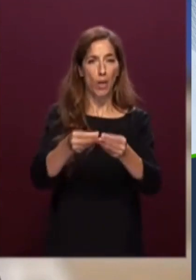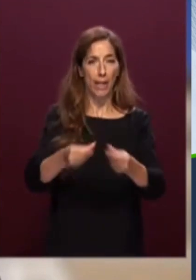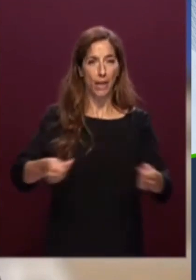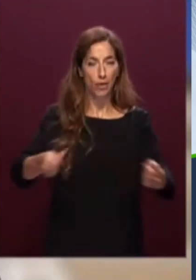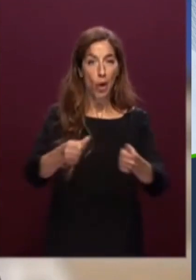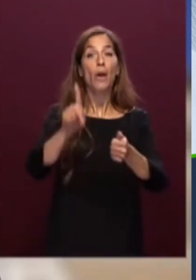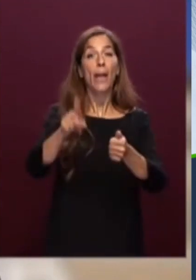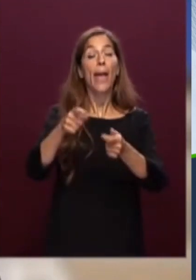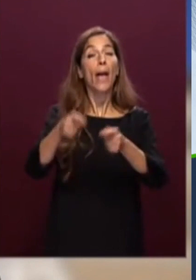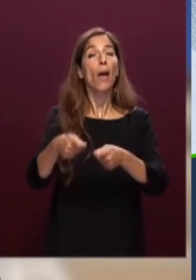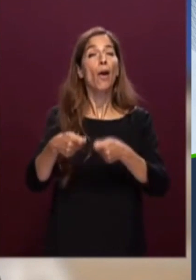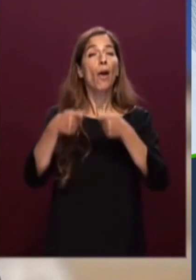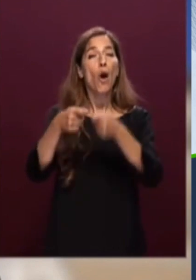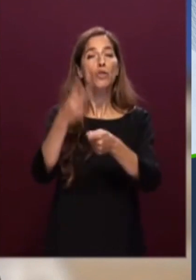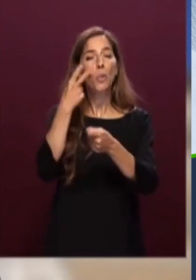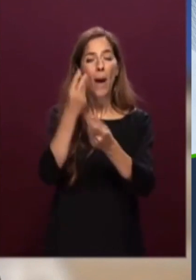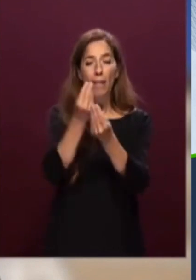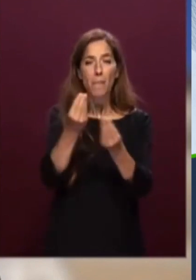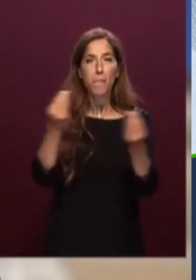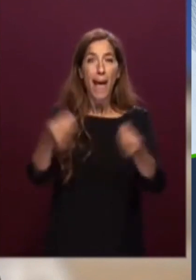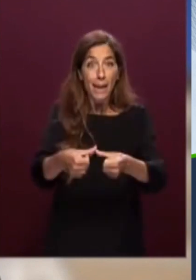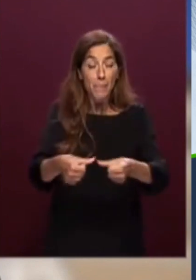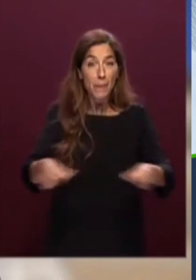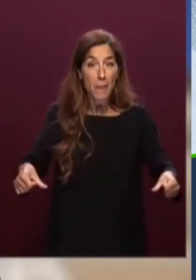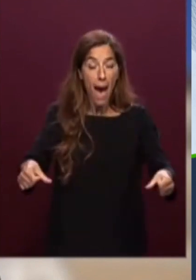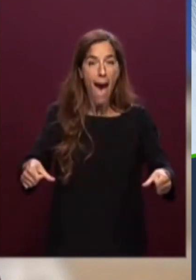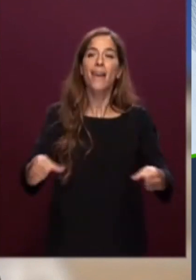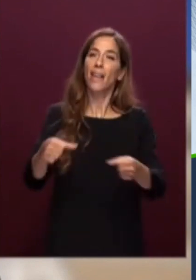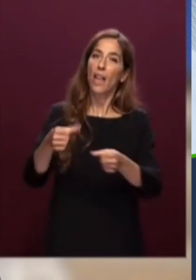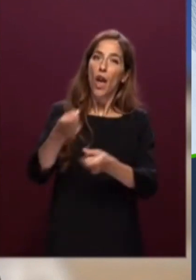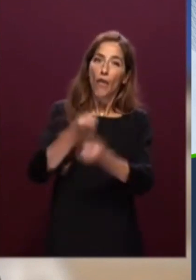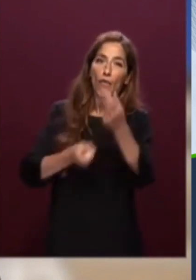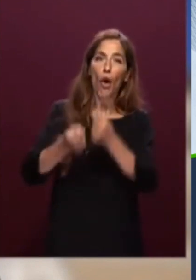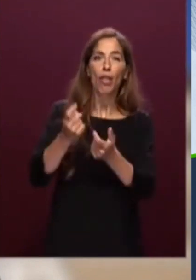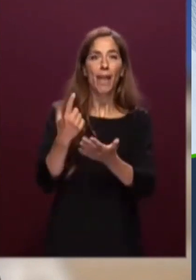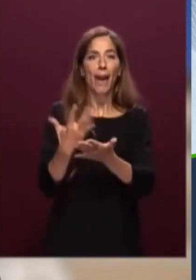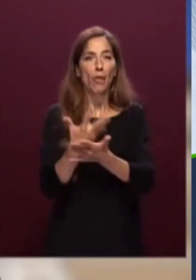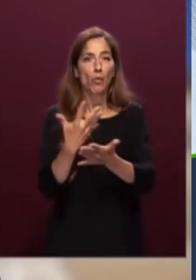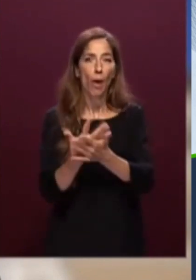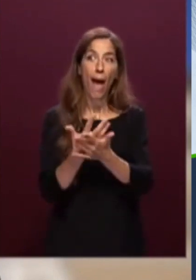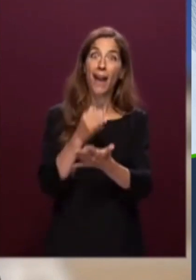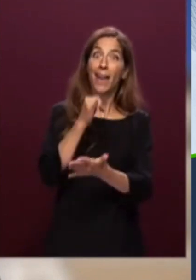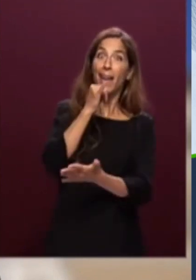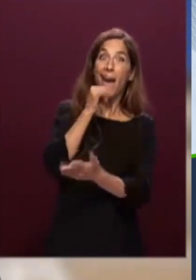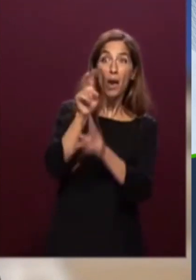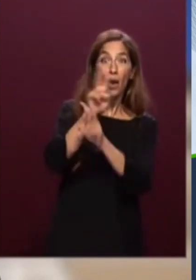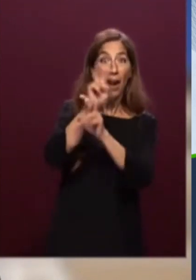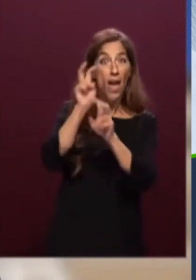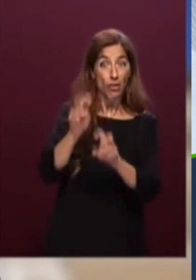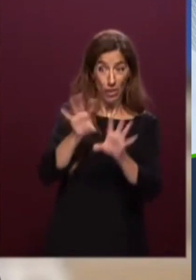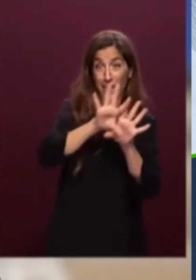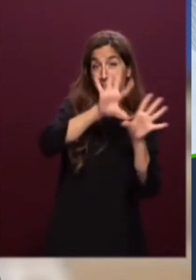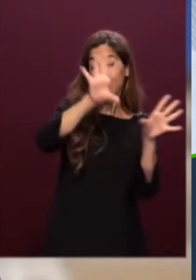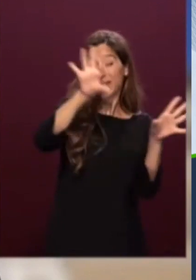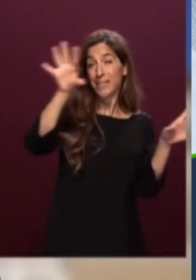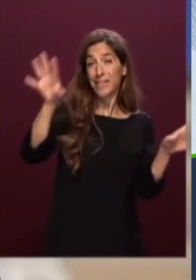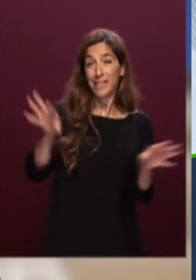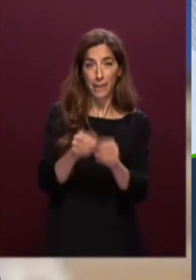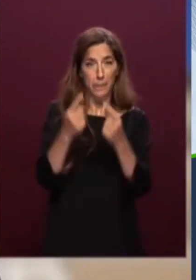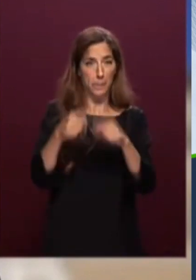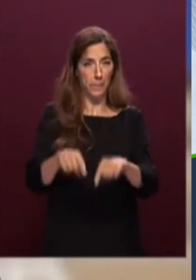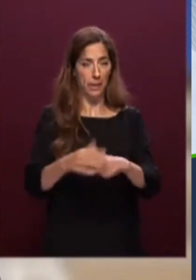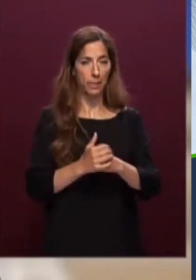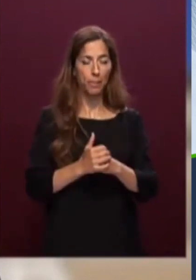e delle fonti naturali il contrasto all'inflazione e al caro energia mi accingo a svolgere l'alto